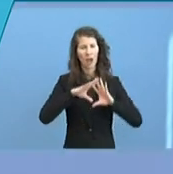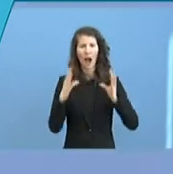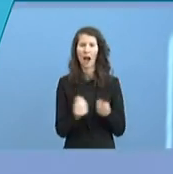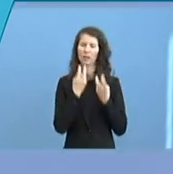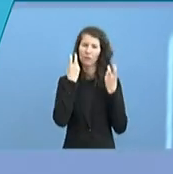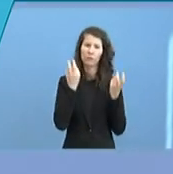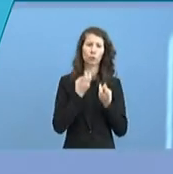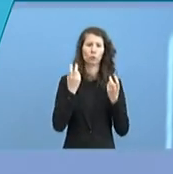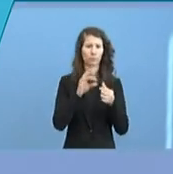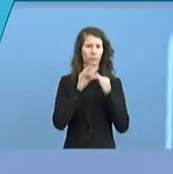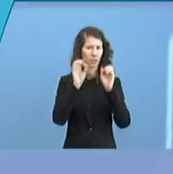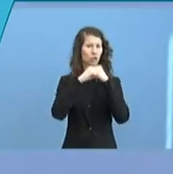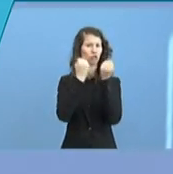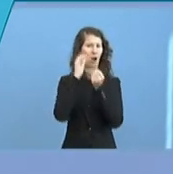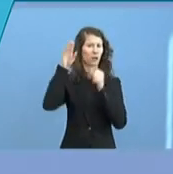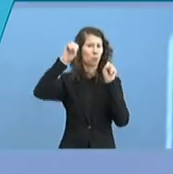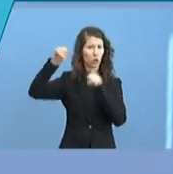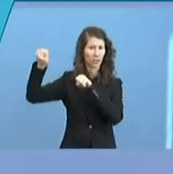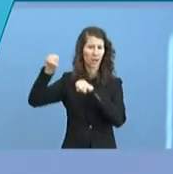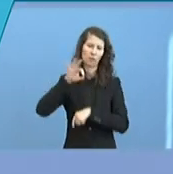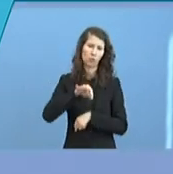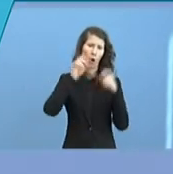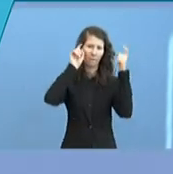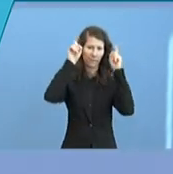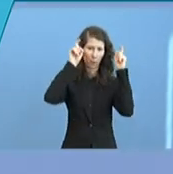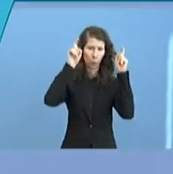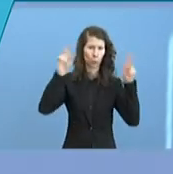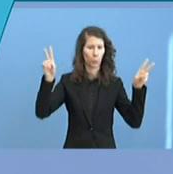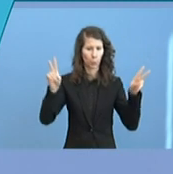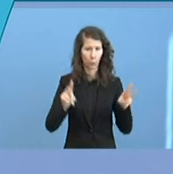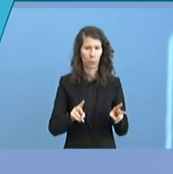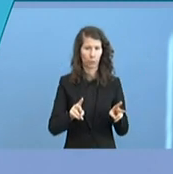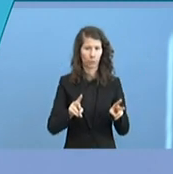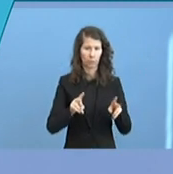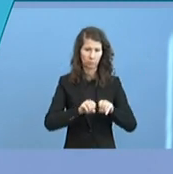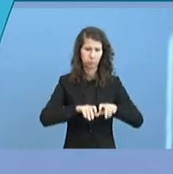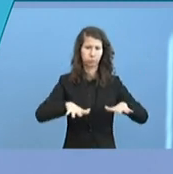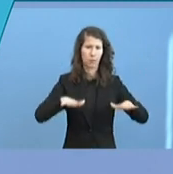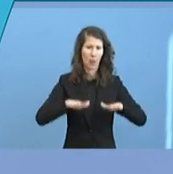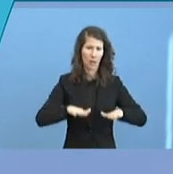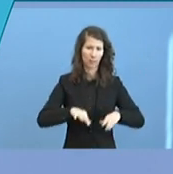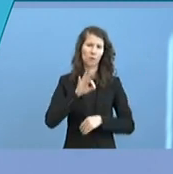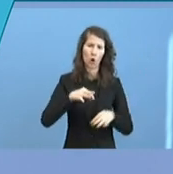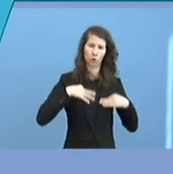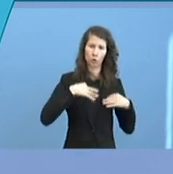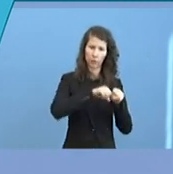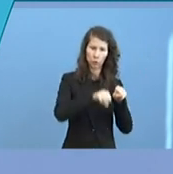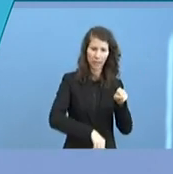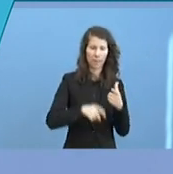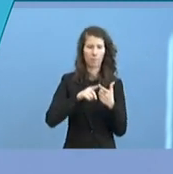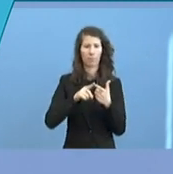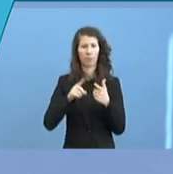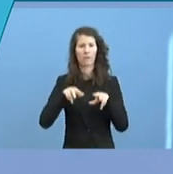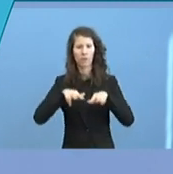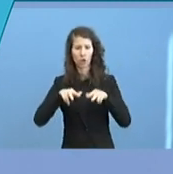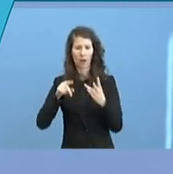um die Auswirkungen des Coronavirus auf das Gesundheitssystem, auf die Wirtschaft und auf jeden einzelnen Bürger in seinem